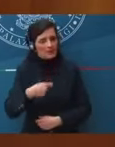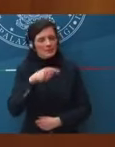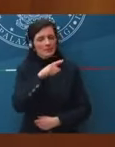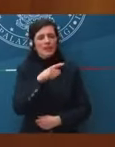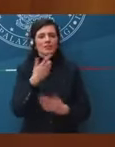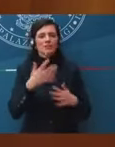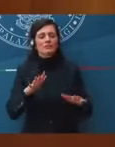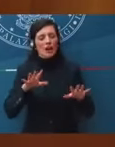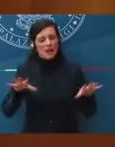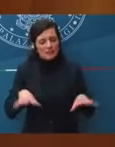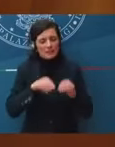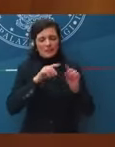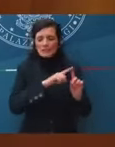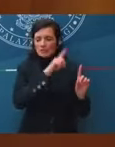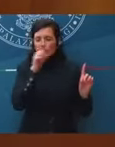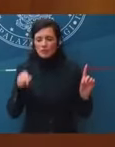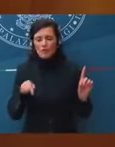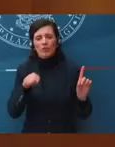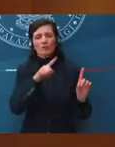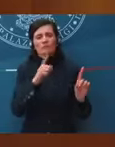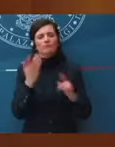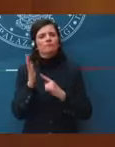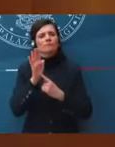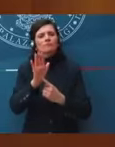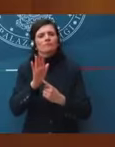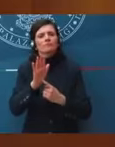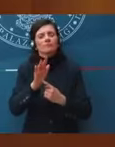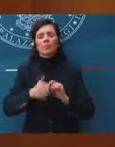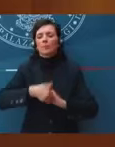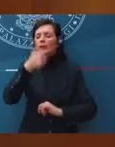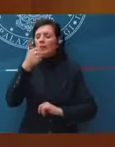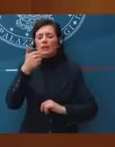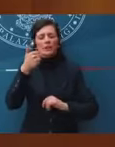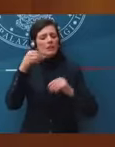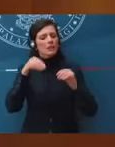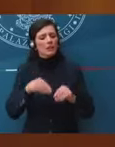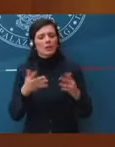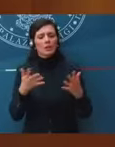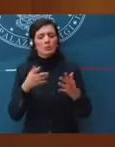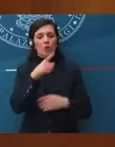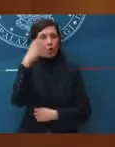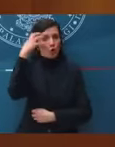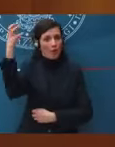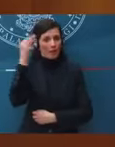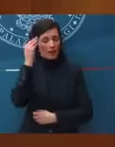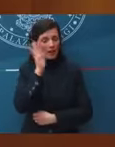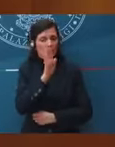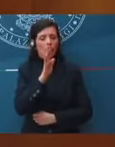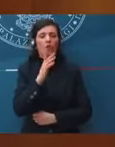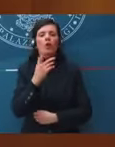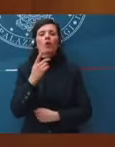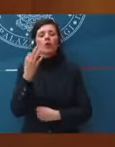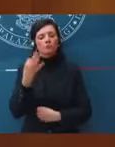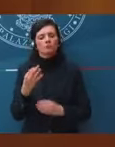come dire, la priorità,'ha inserito come priorità per il suo governo il recovery.